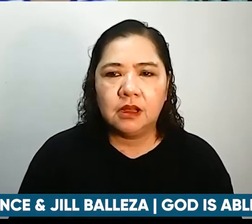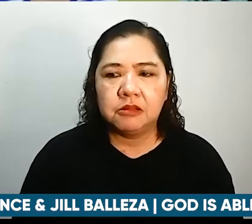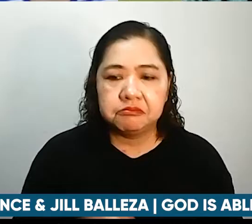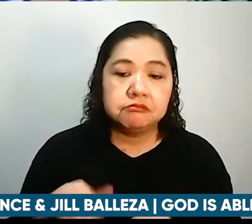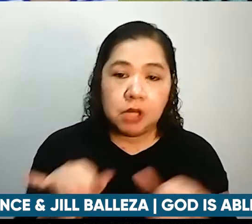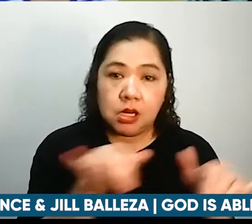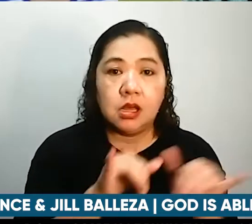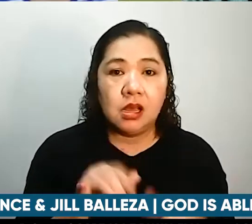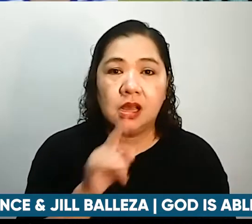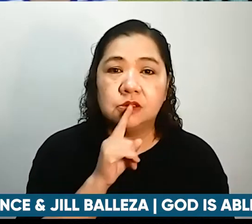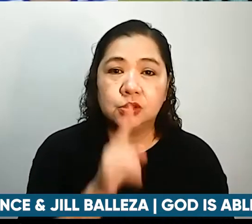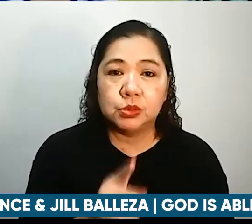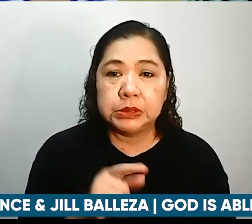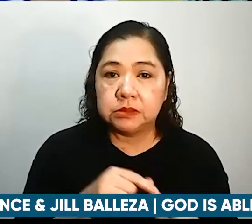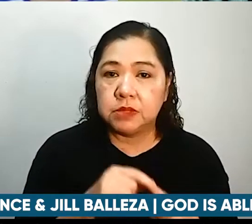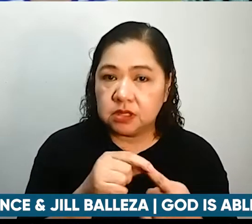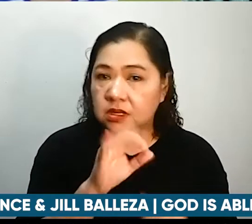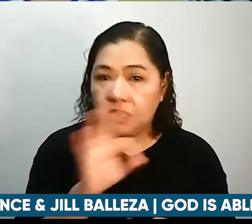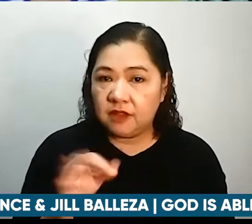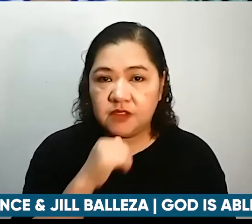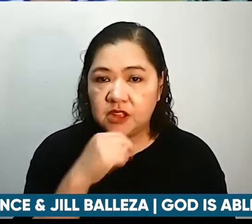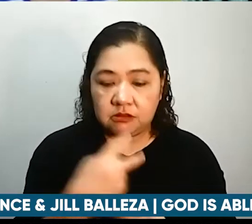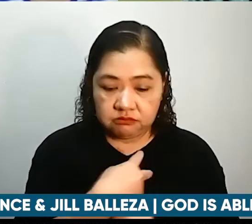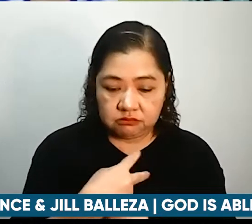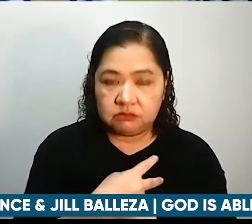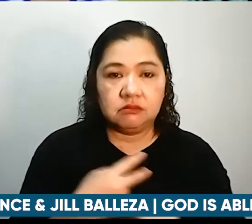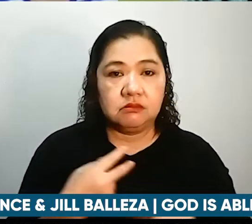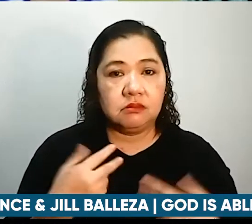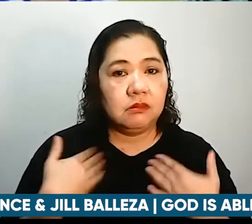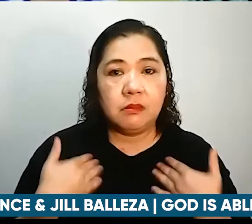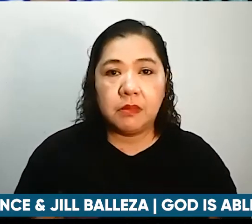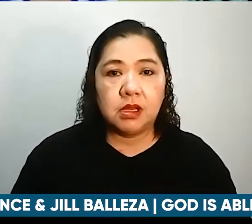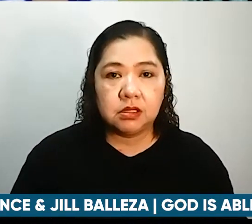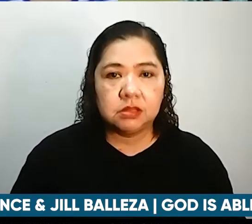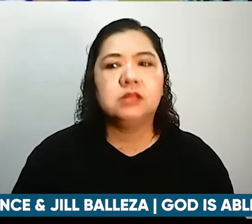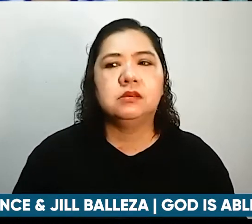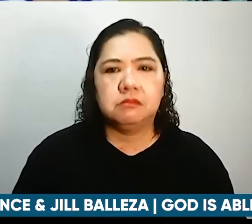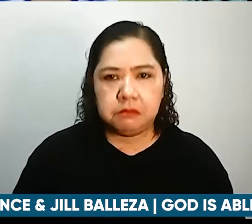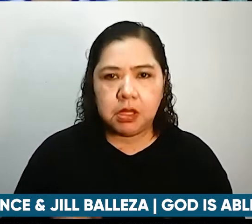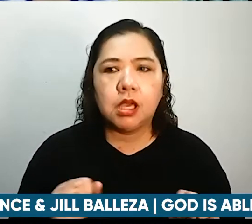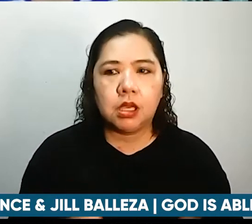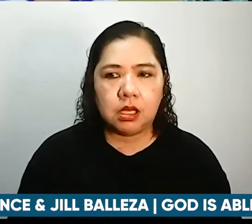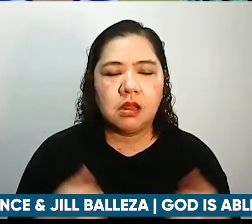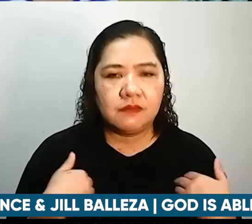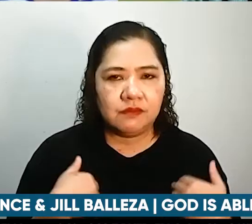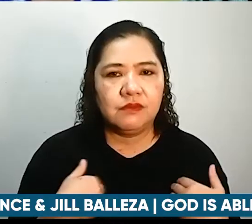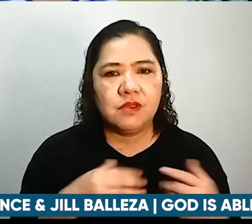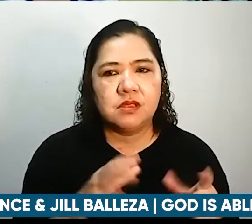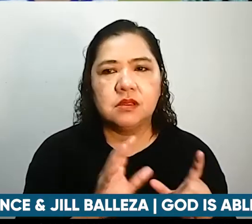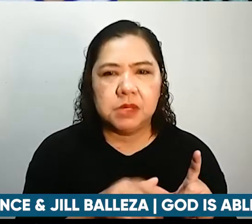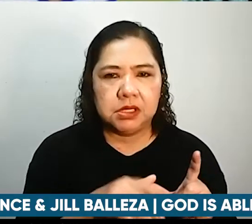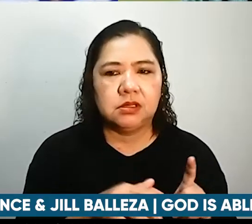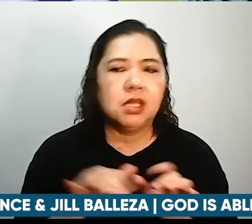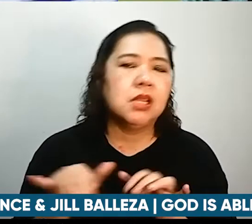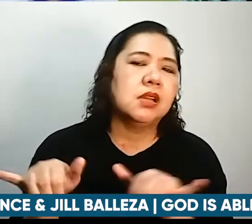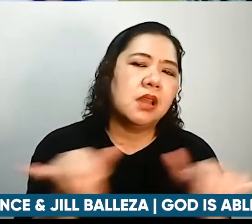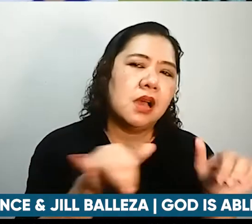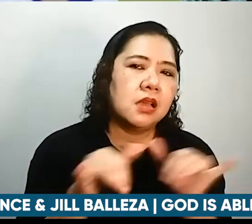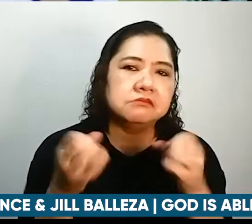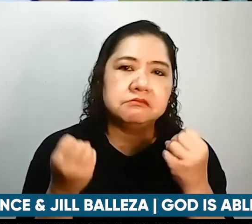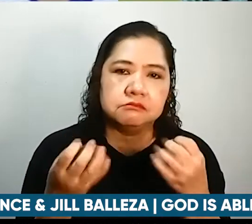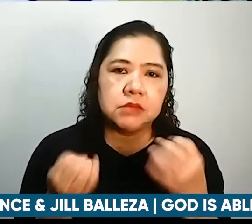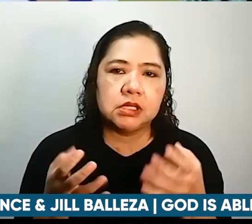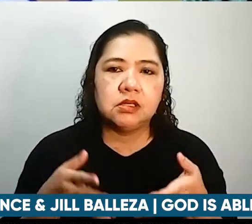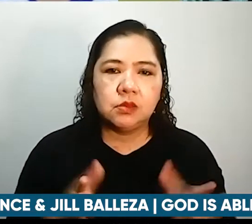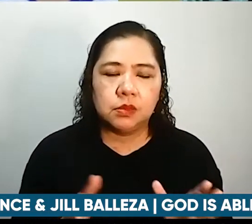inalagaan ang katawan natin, may posibilidad talaga ng disability. Actually, lahat naman tayo in many ways ay may disability